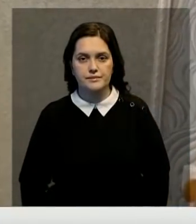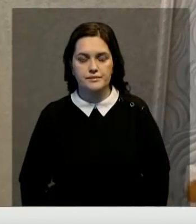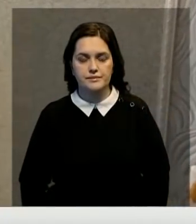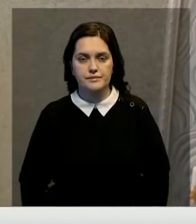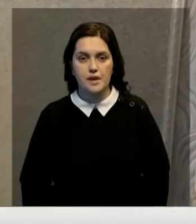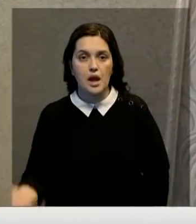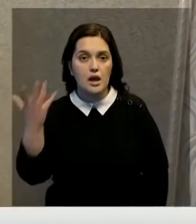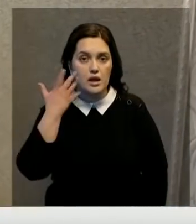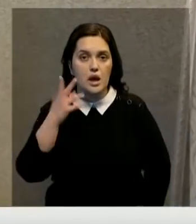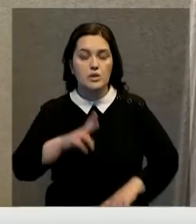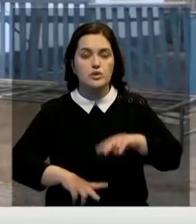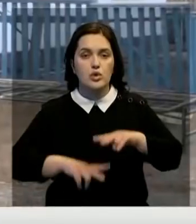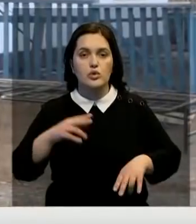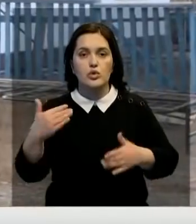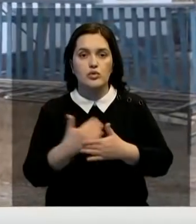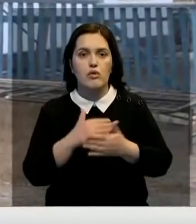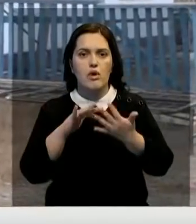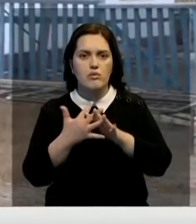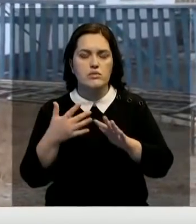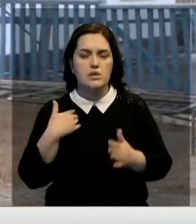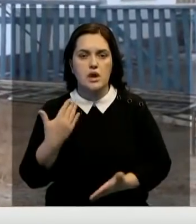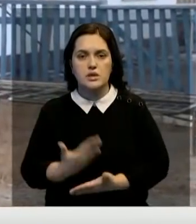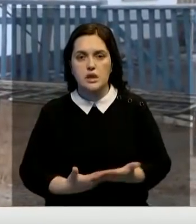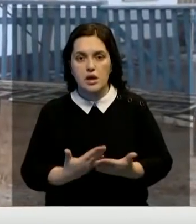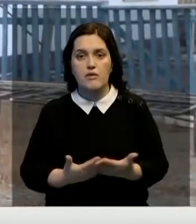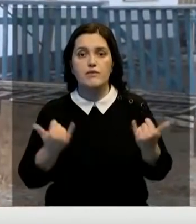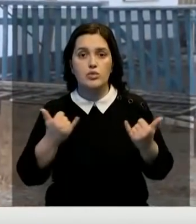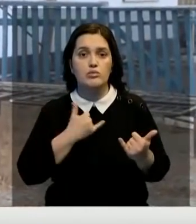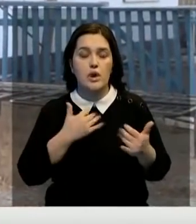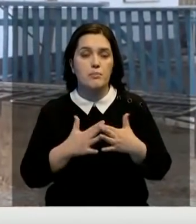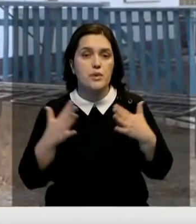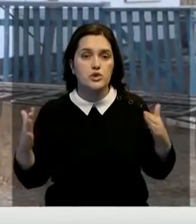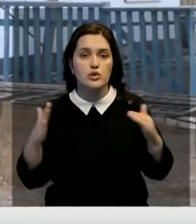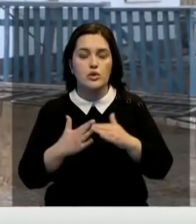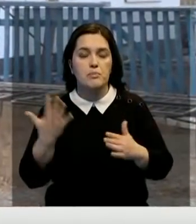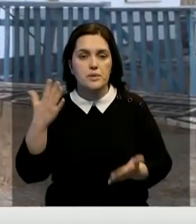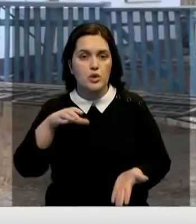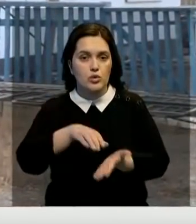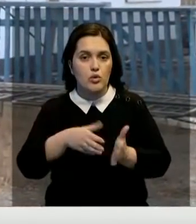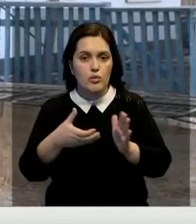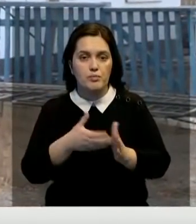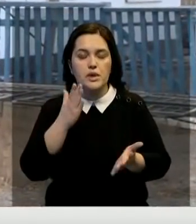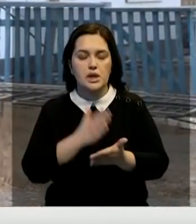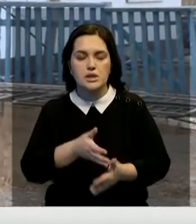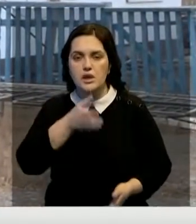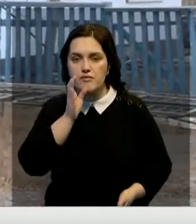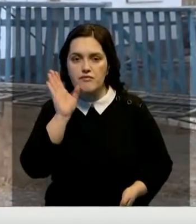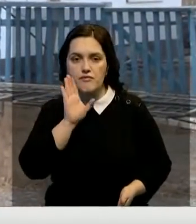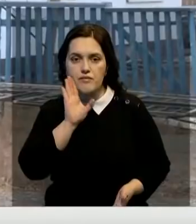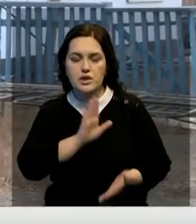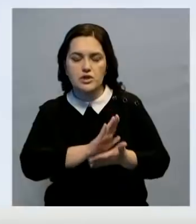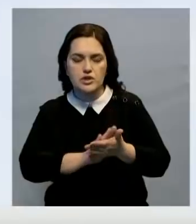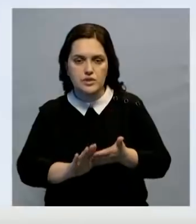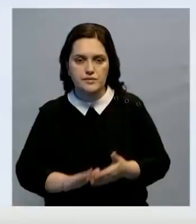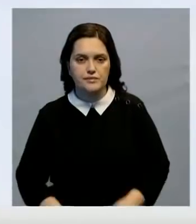Когда строили новый аул, с нами советовались. У меня теперь большой дом с пятью комнатами. Есть питьевая вода, чего не было